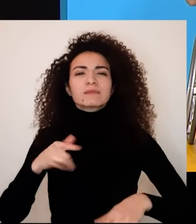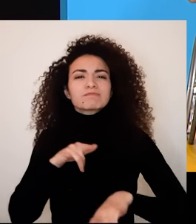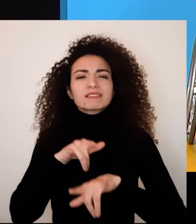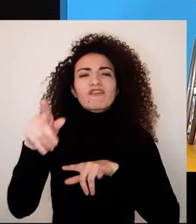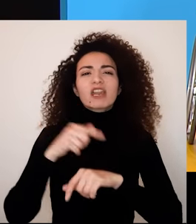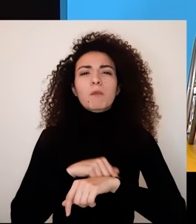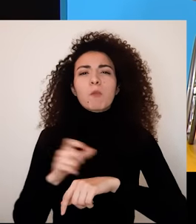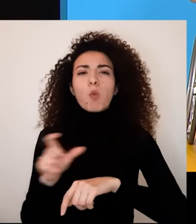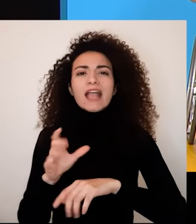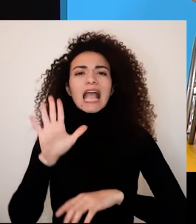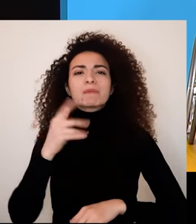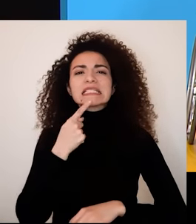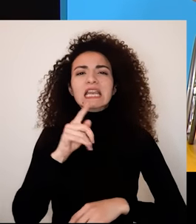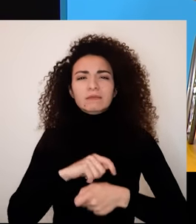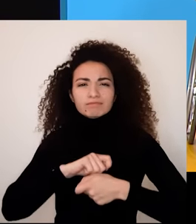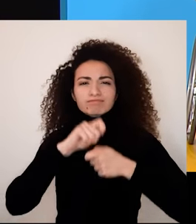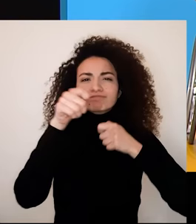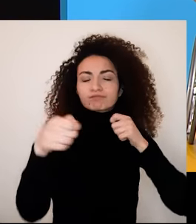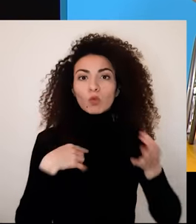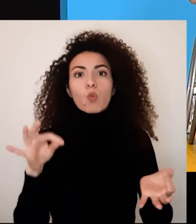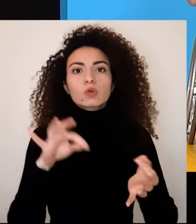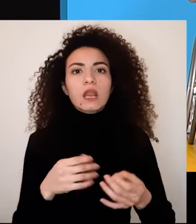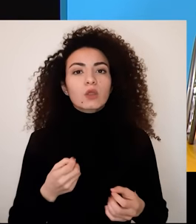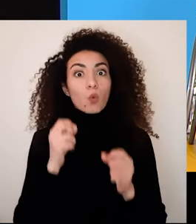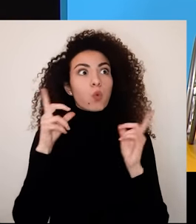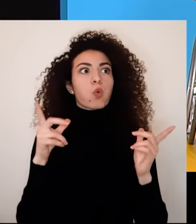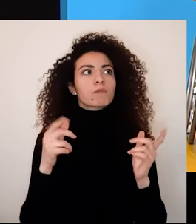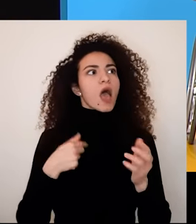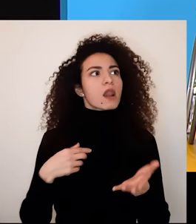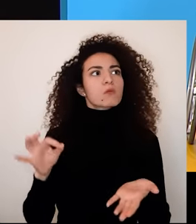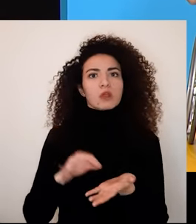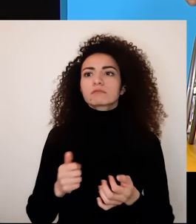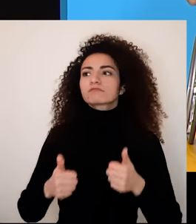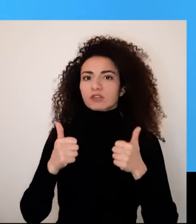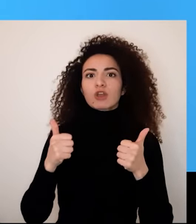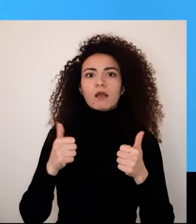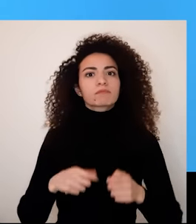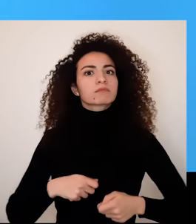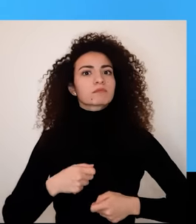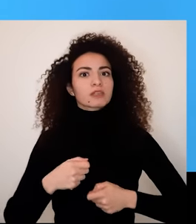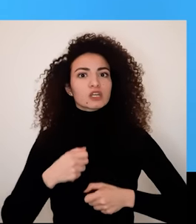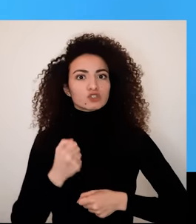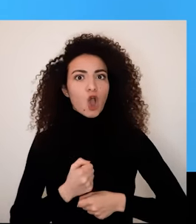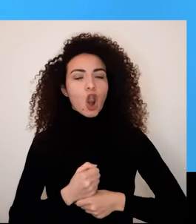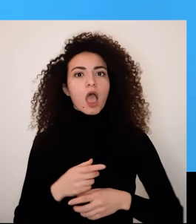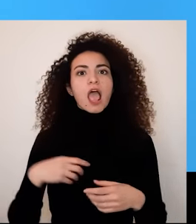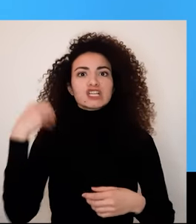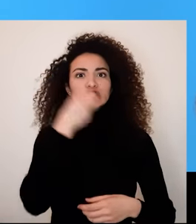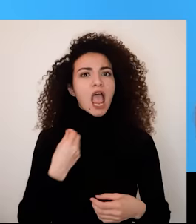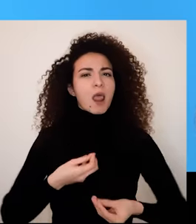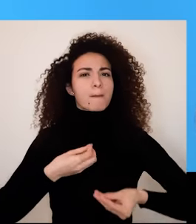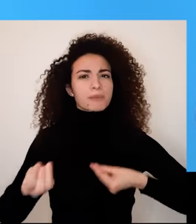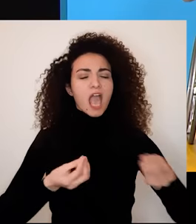مثلاً ممكن تتصور إنه قامت بسفر زمني يبنقلها خمس سنوات إلى الأمام وكيف ممكن تكون حياتها بالعام